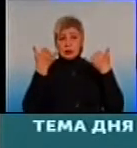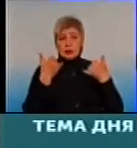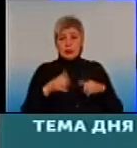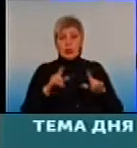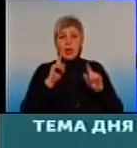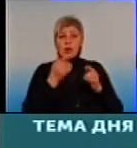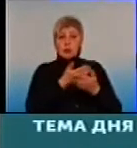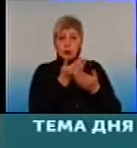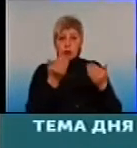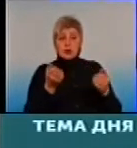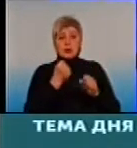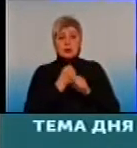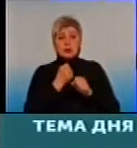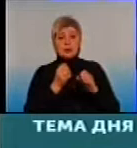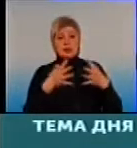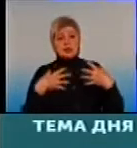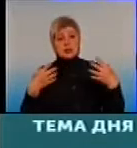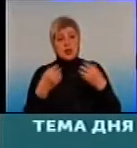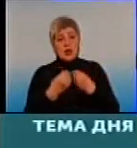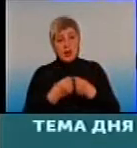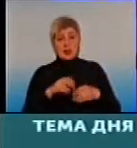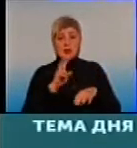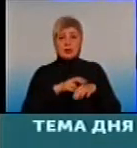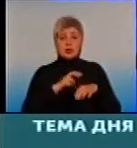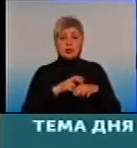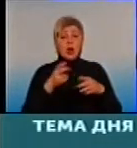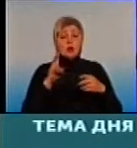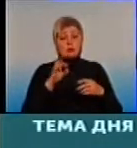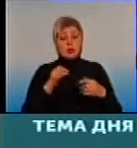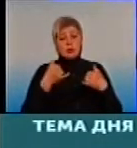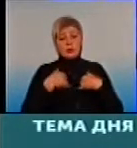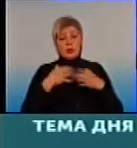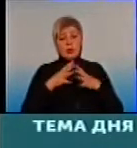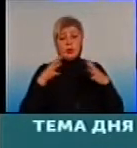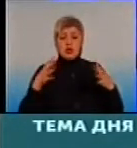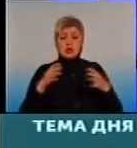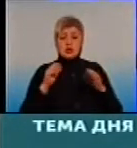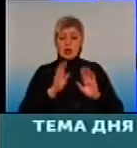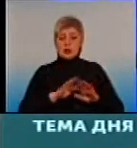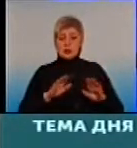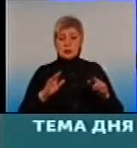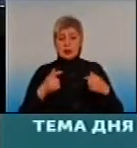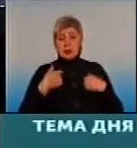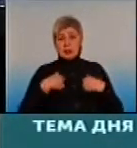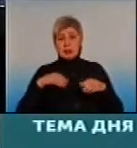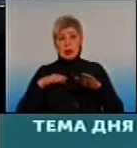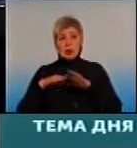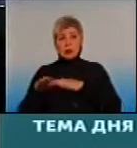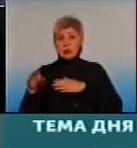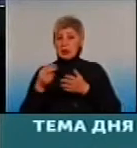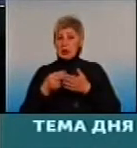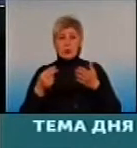семейным врачом. Ана, да, але опыта-то у мене більше по педиатриї. І я, в общем-то, ушла без підписання